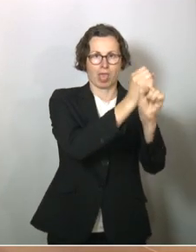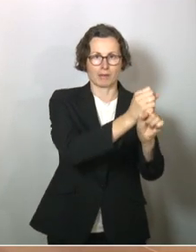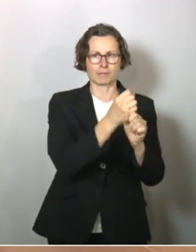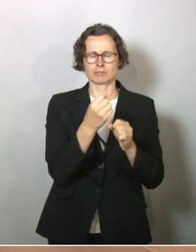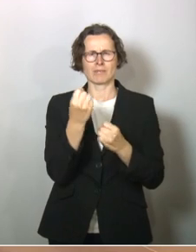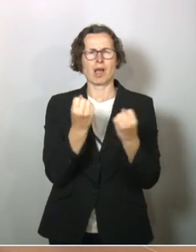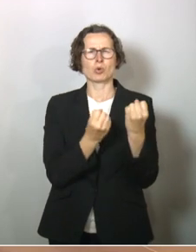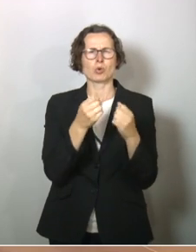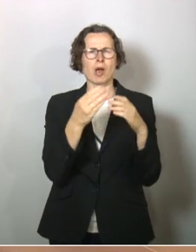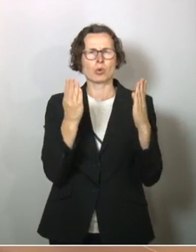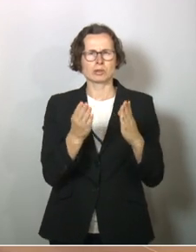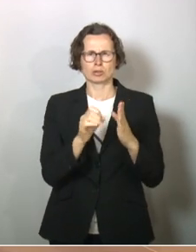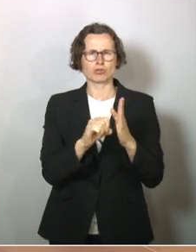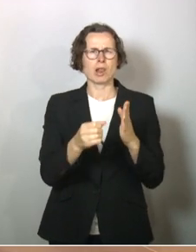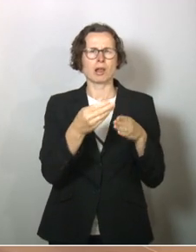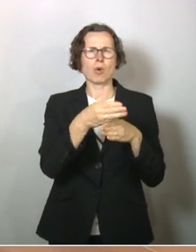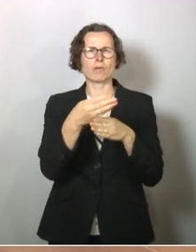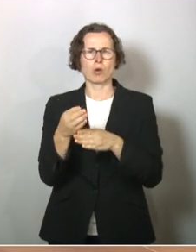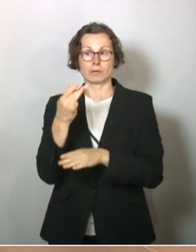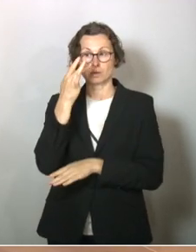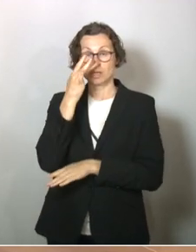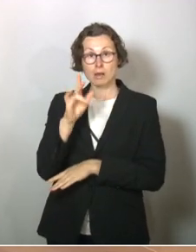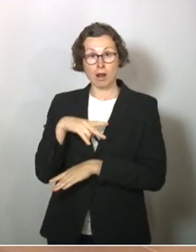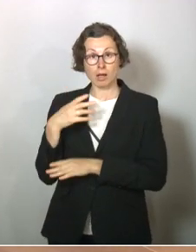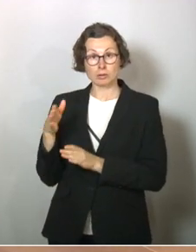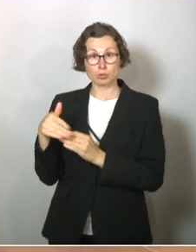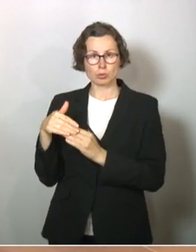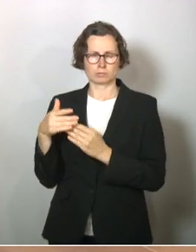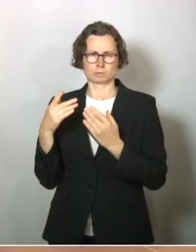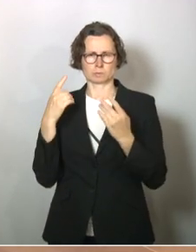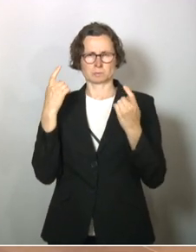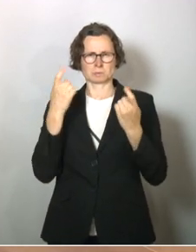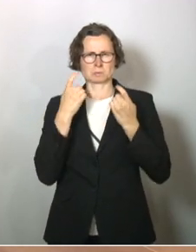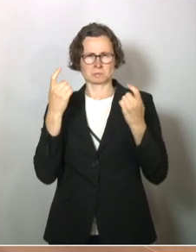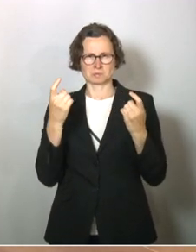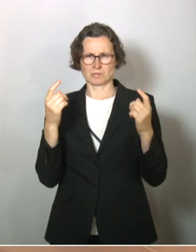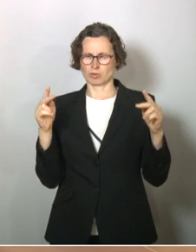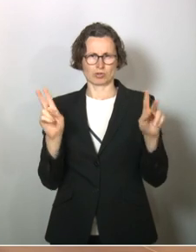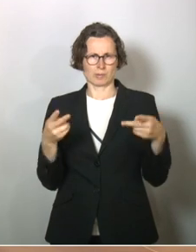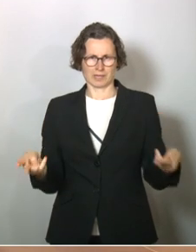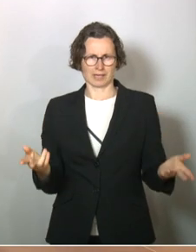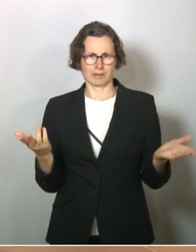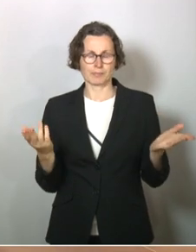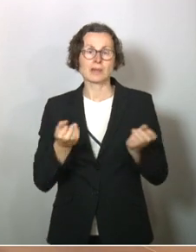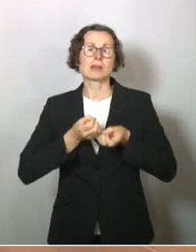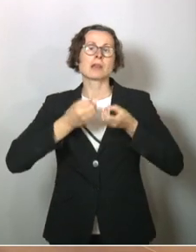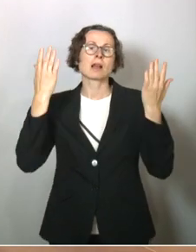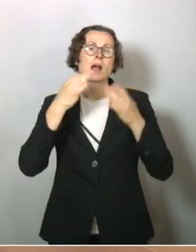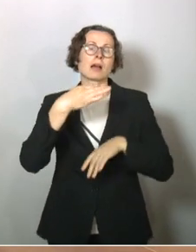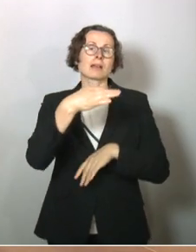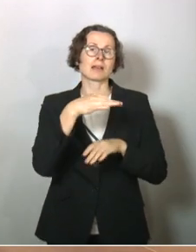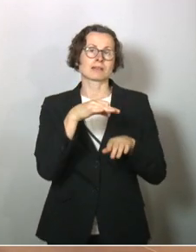blitzschnell wieder auf, als allererstes. Kitas waren ewig geschlossen. Das ist für mich völlig unerklärlich. Es gab natürlich im Kanzleramt